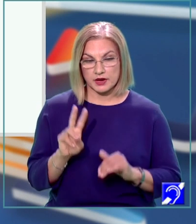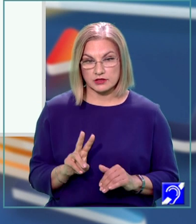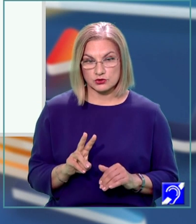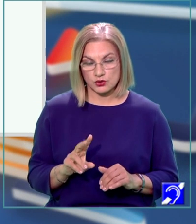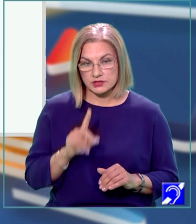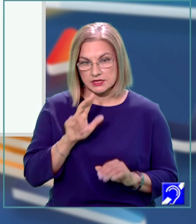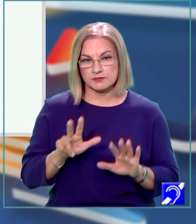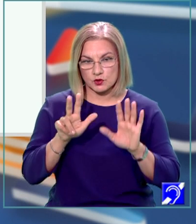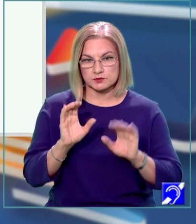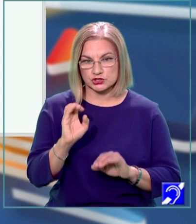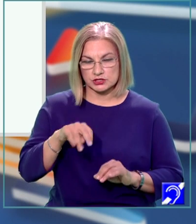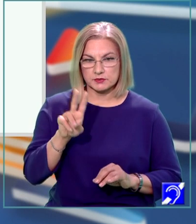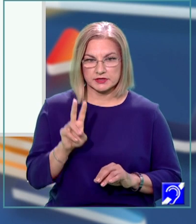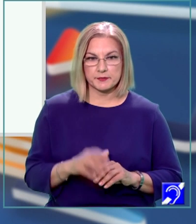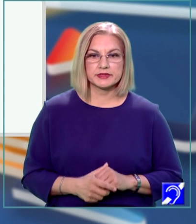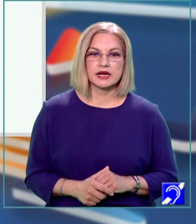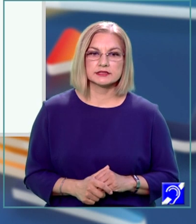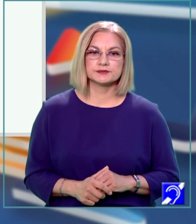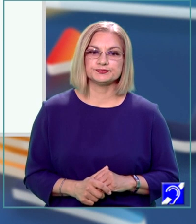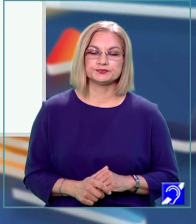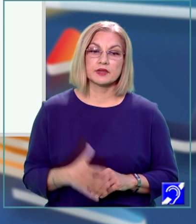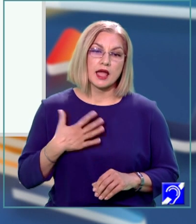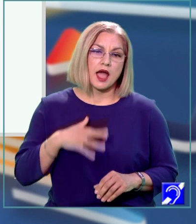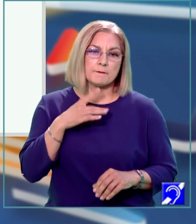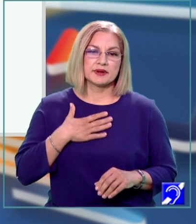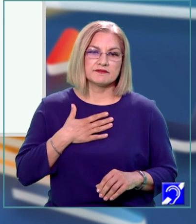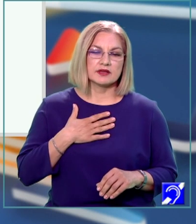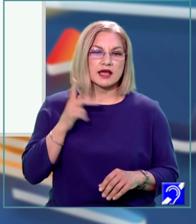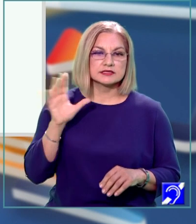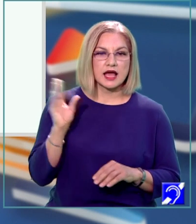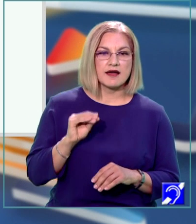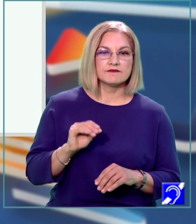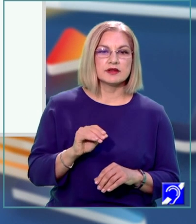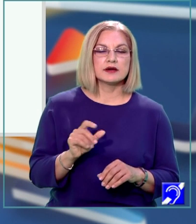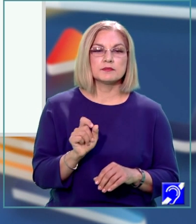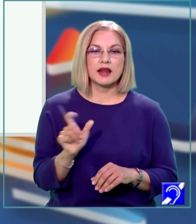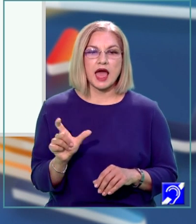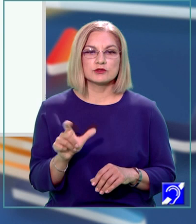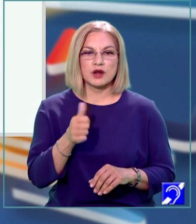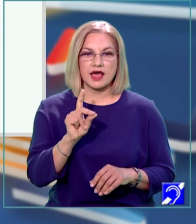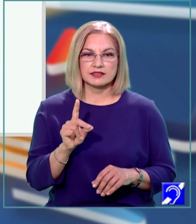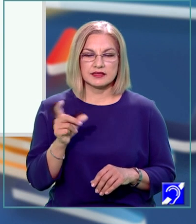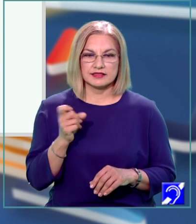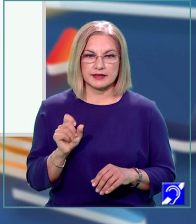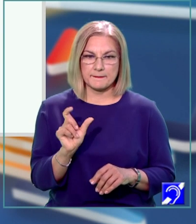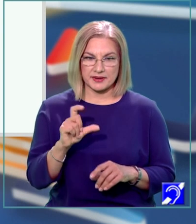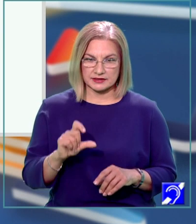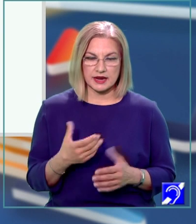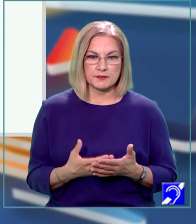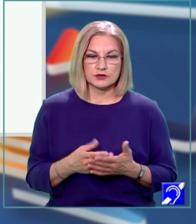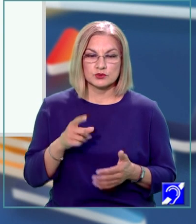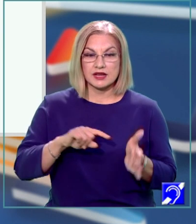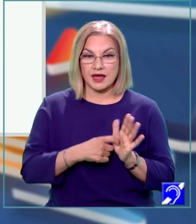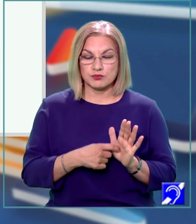centimetri pătrați. Am preferat însă să aflăm latura AD a pătratului, întrucât la